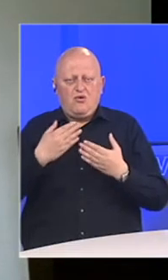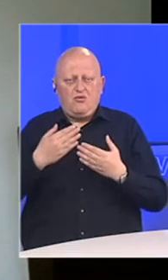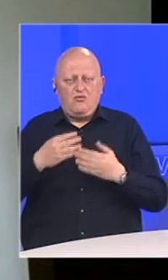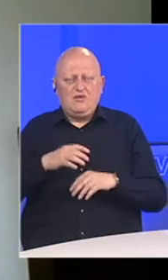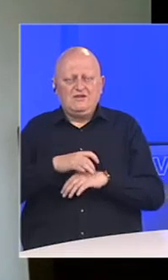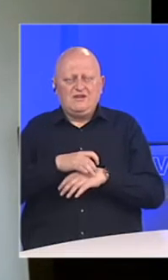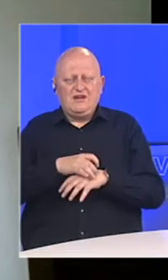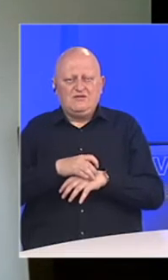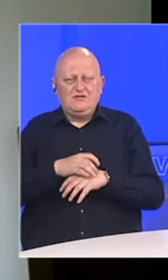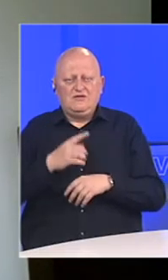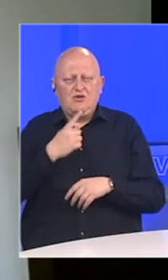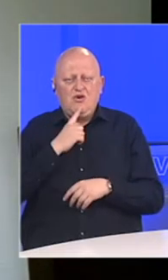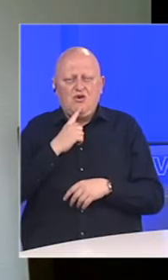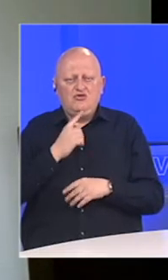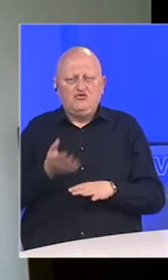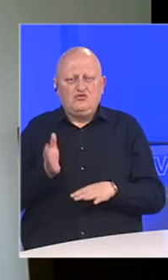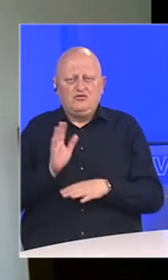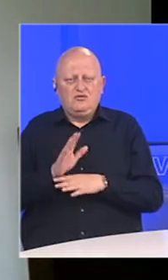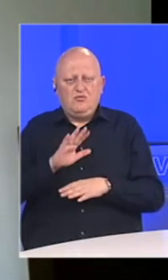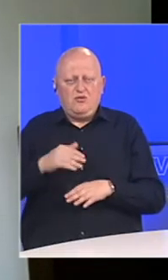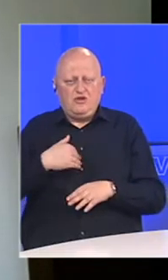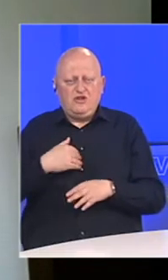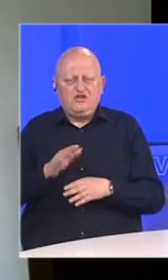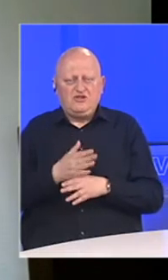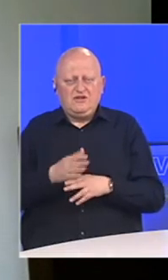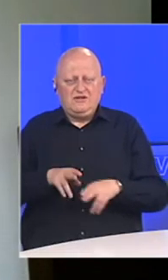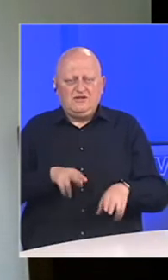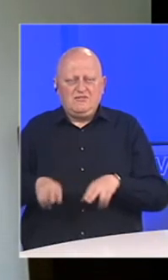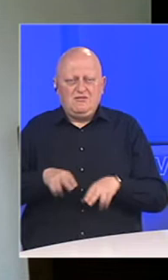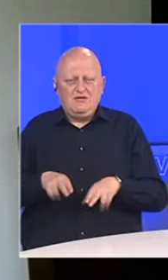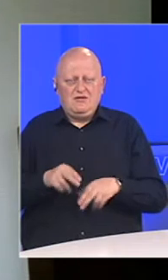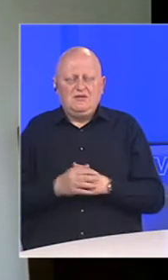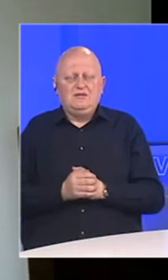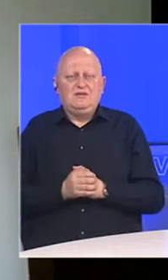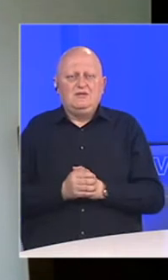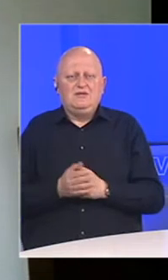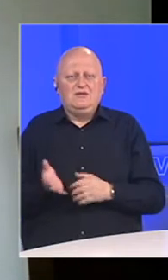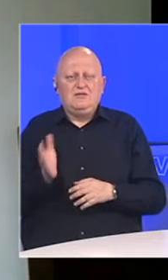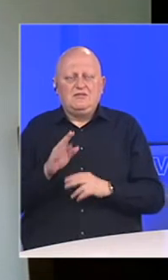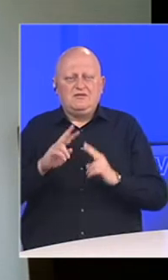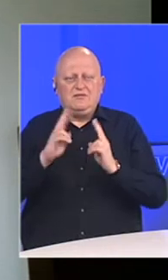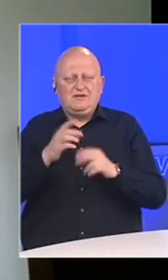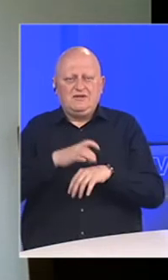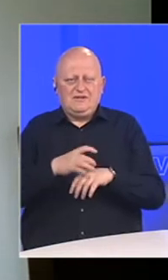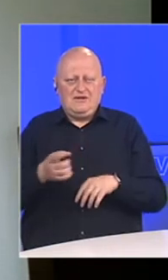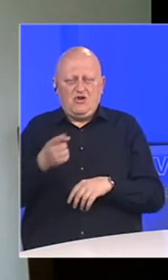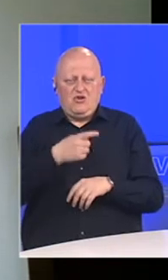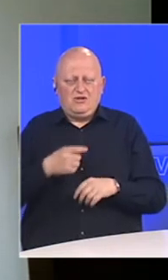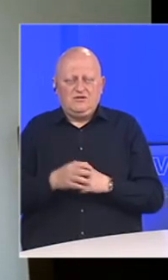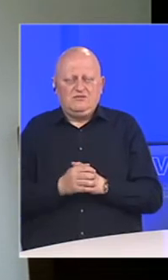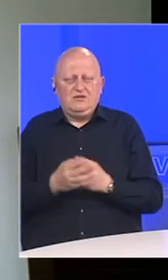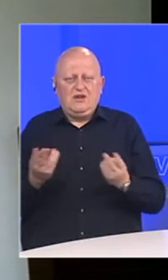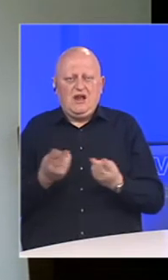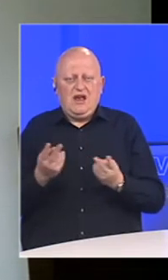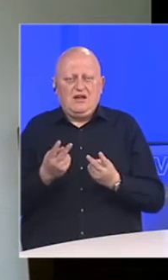zdravstva na kojoj će se udjelovati pored naših entitetskih ministara predstavnici svjetske zdravstvene organizacije